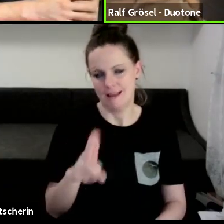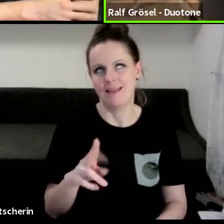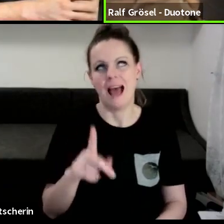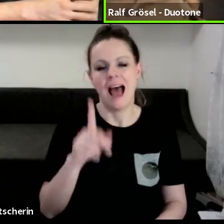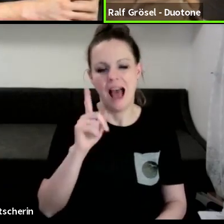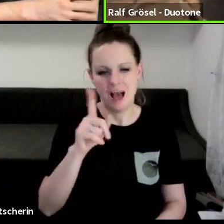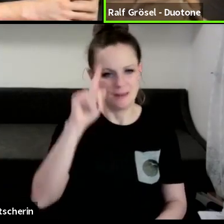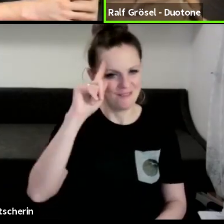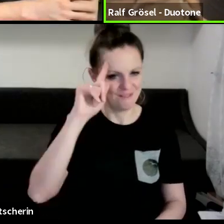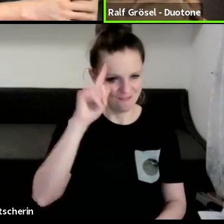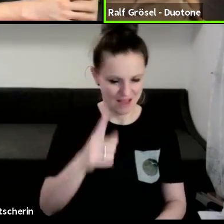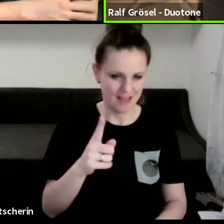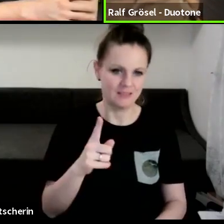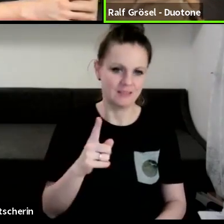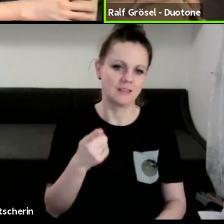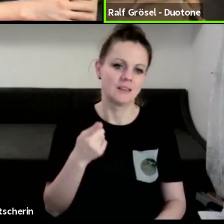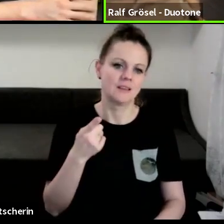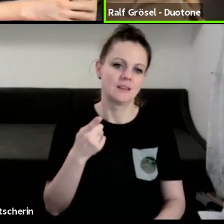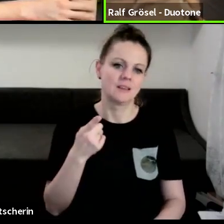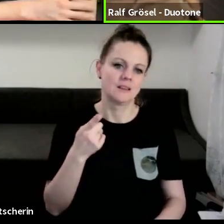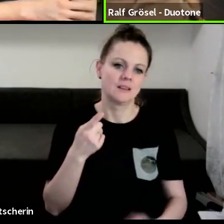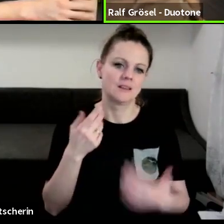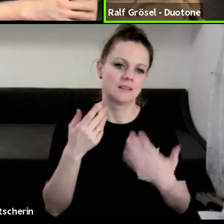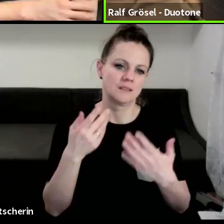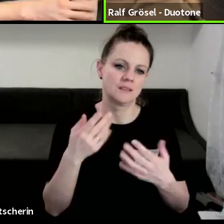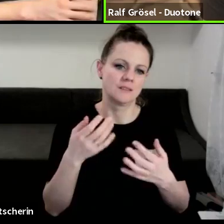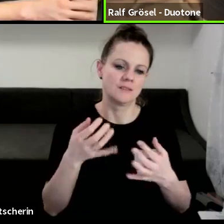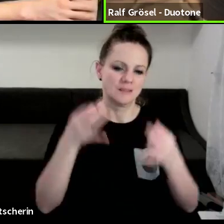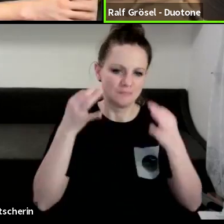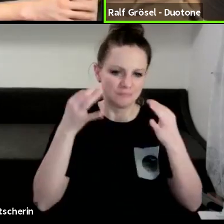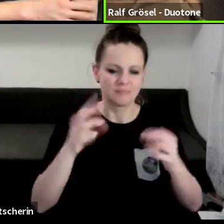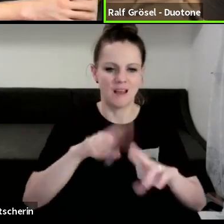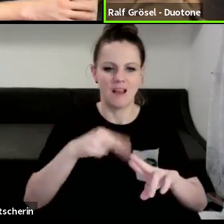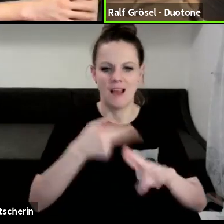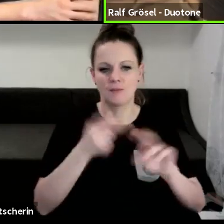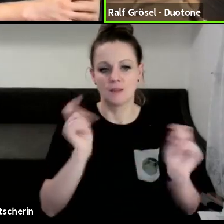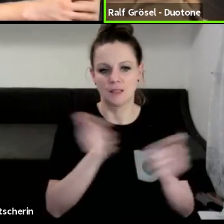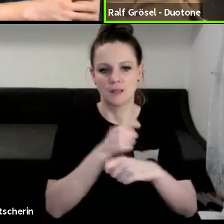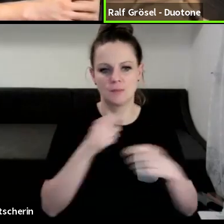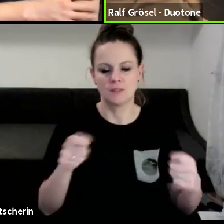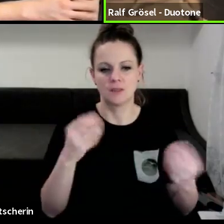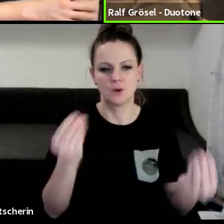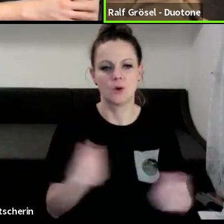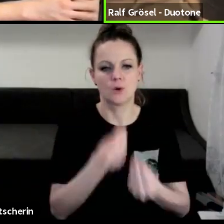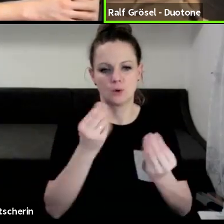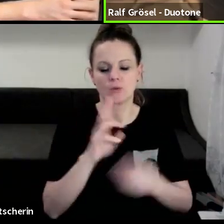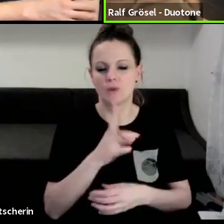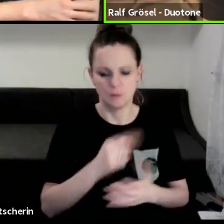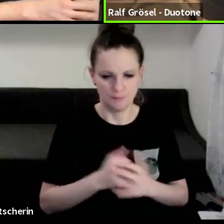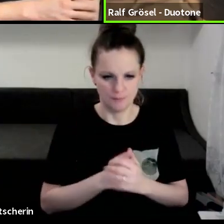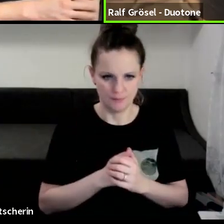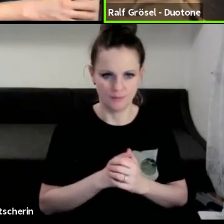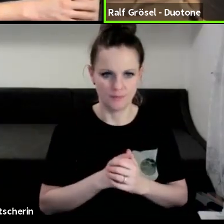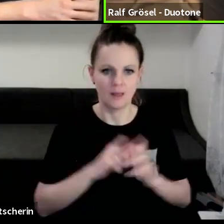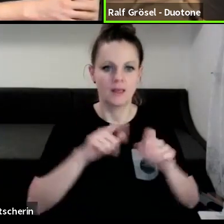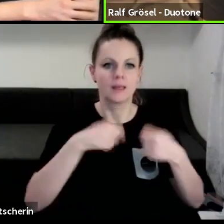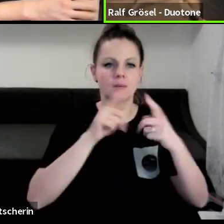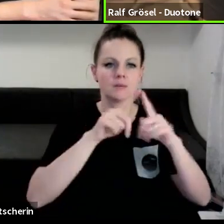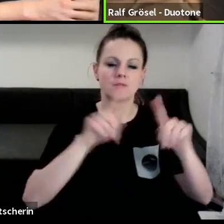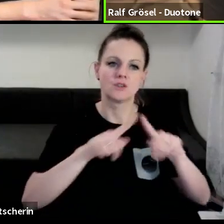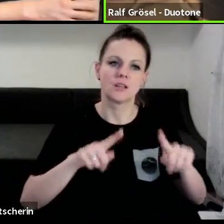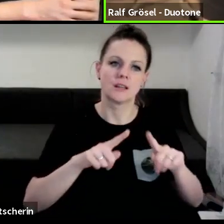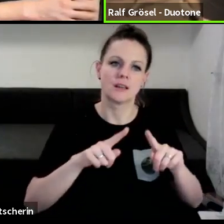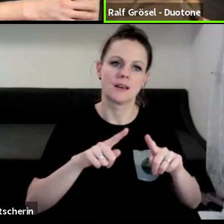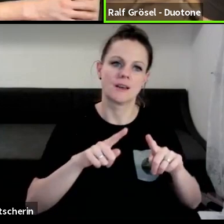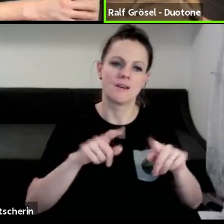dass man im Grunde genommen dafür eigentlich gar keine richtige Antwort finden kann. Warum nicht? Es gibt einfach unterschiedliche Arten von